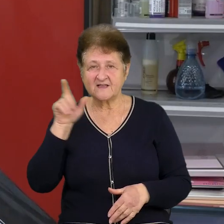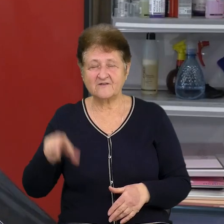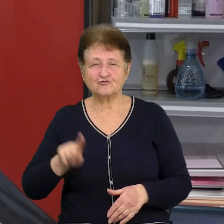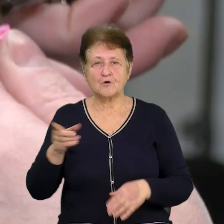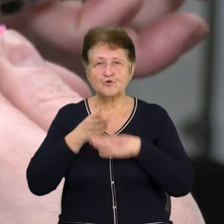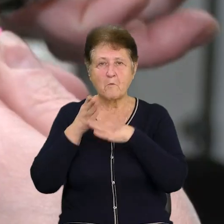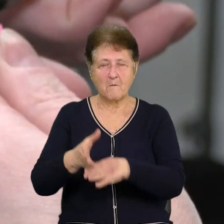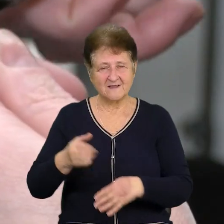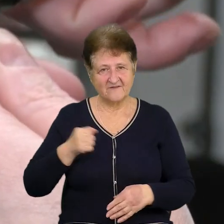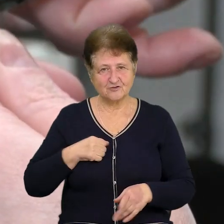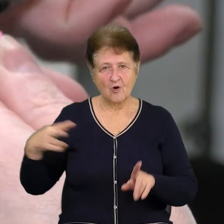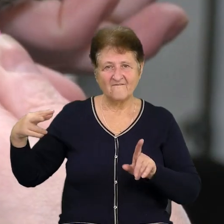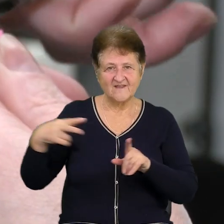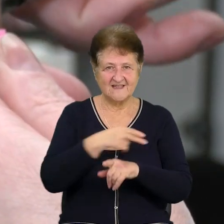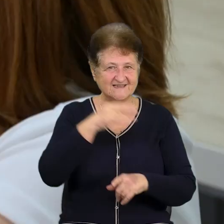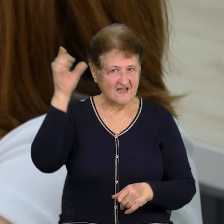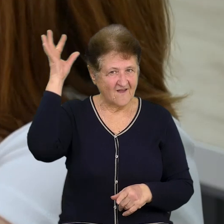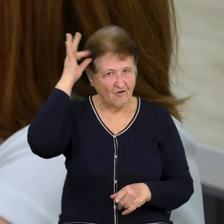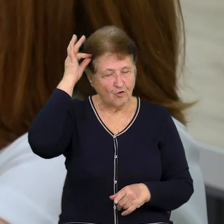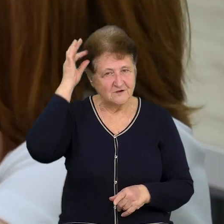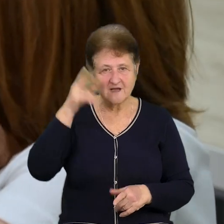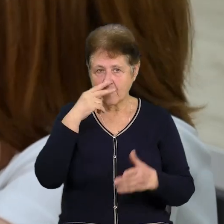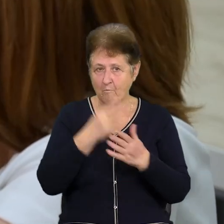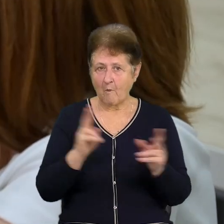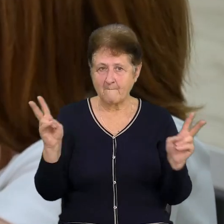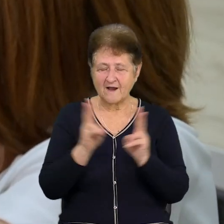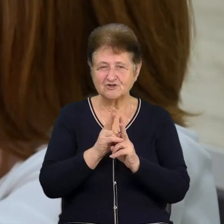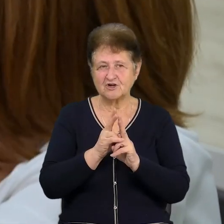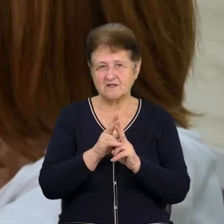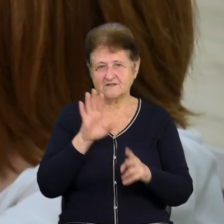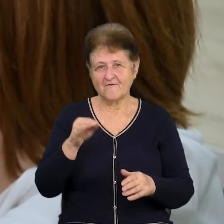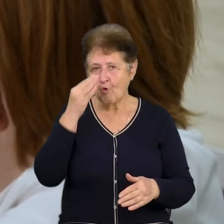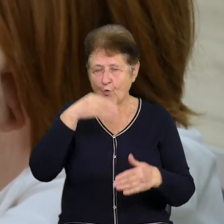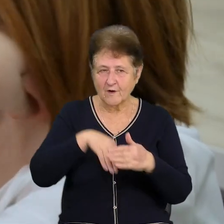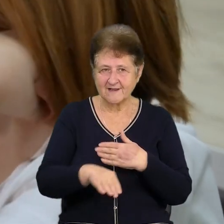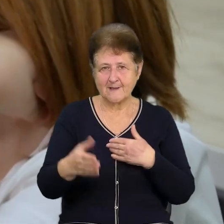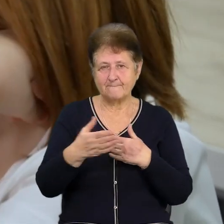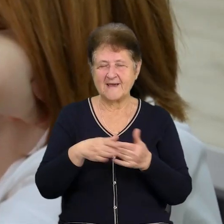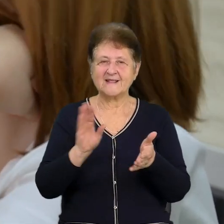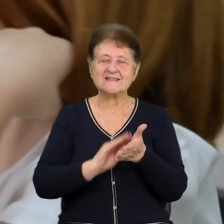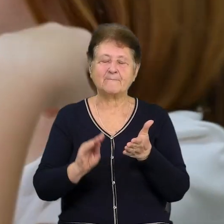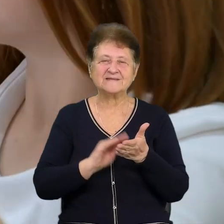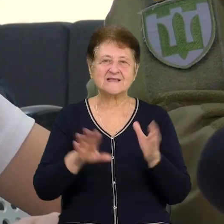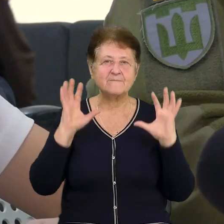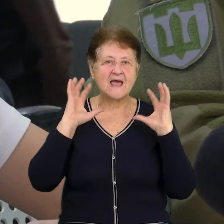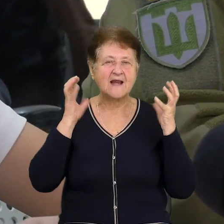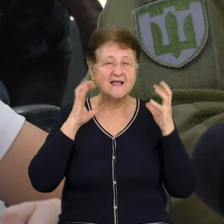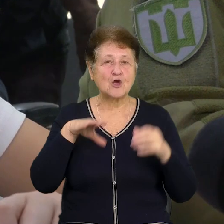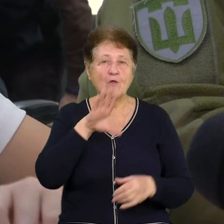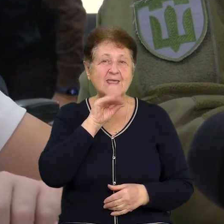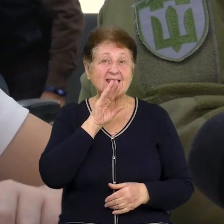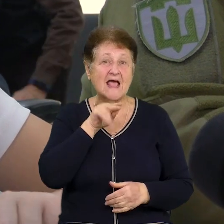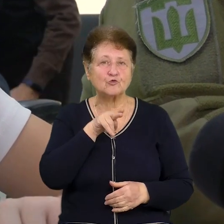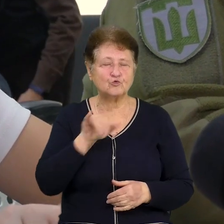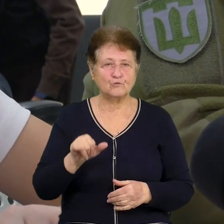допомогти військовим, відрізала волосся. Побачились по-справжньому в укритті перед написанням радіодиктанту. В школі з